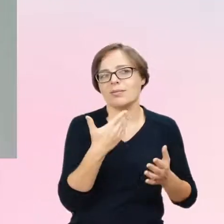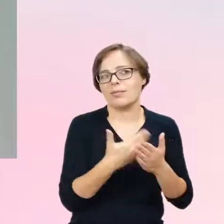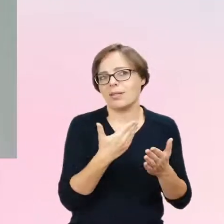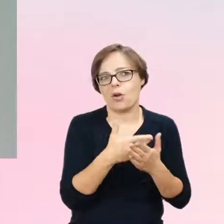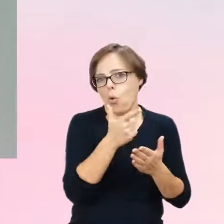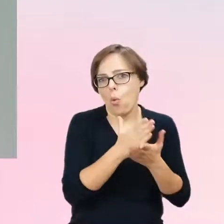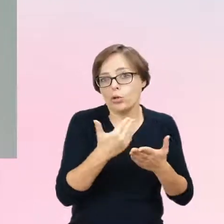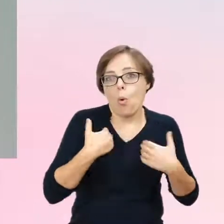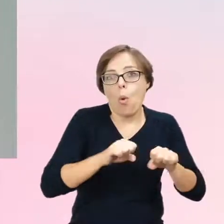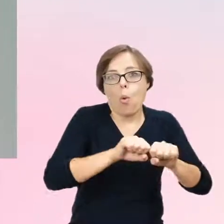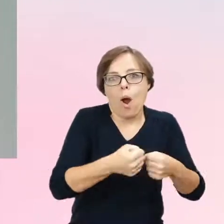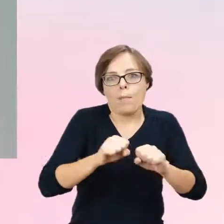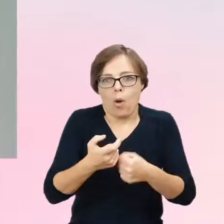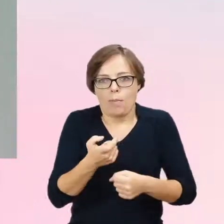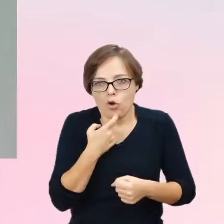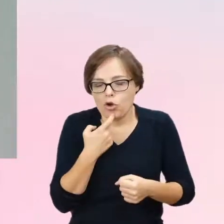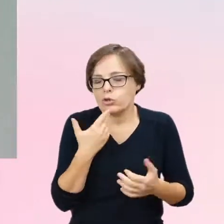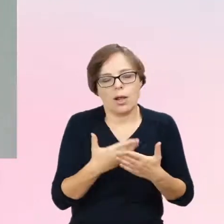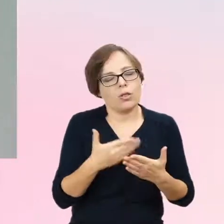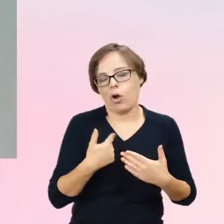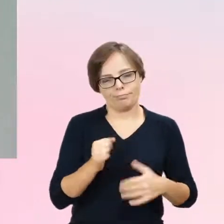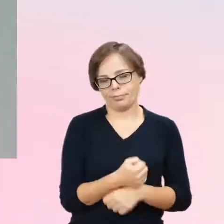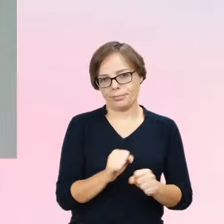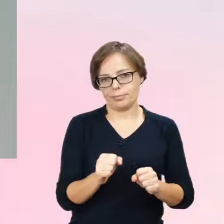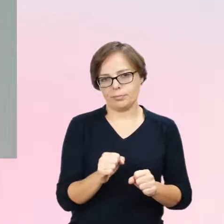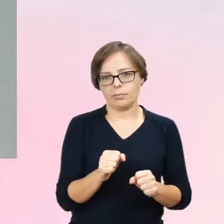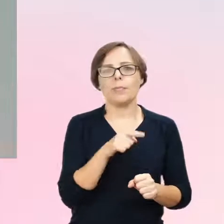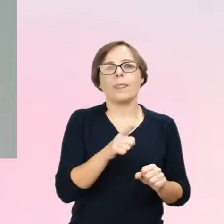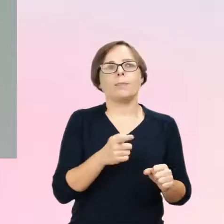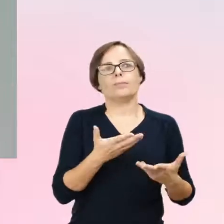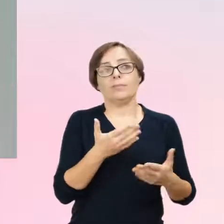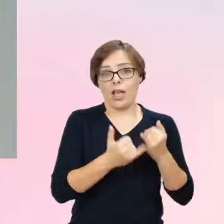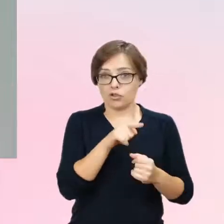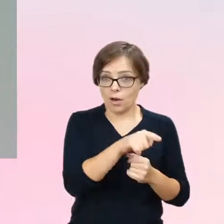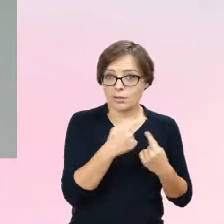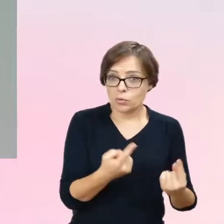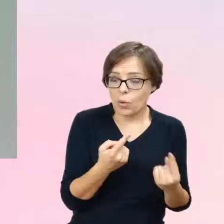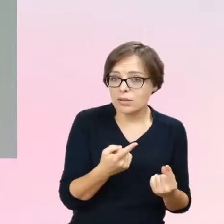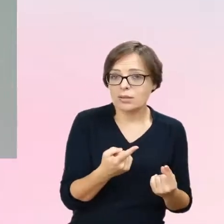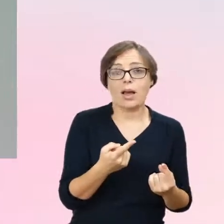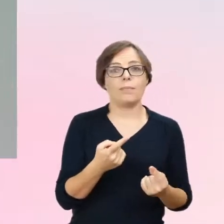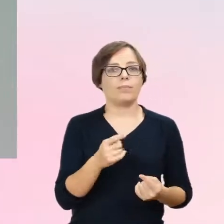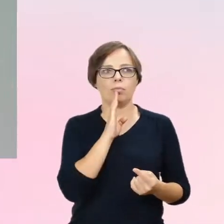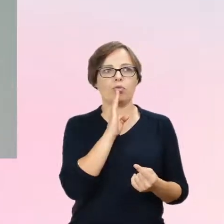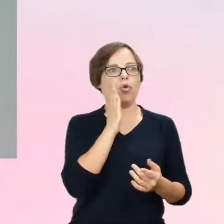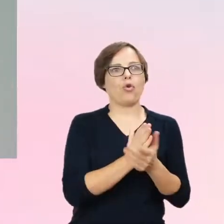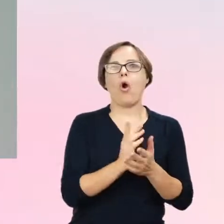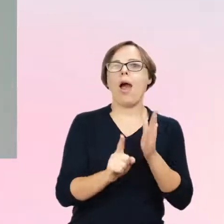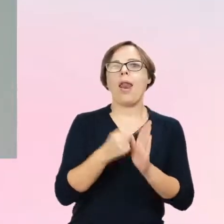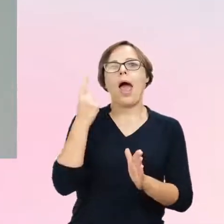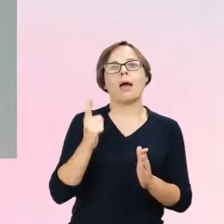objawów nie można oczekiwać, że jedna wizyta, kiedy jakby to